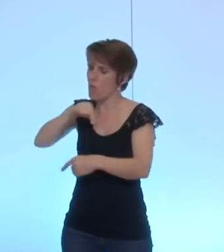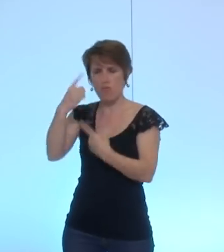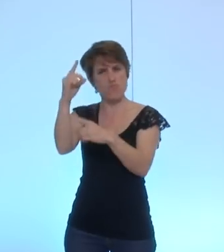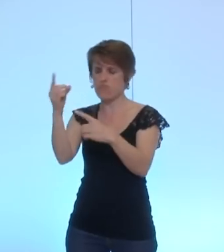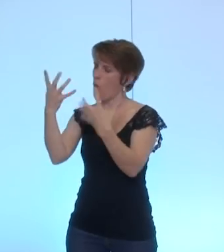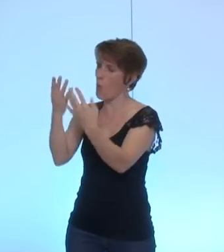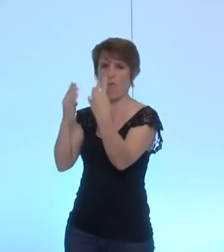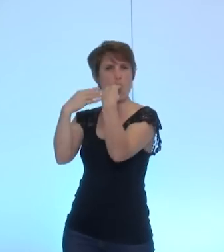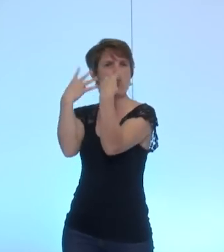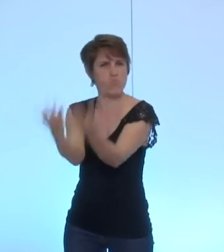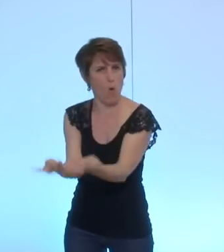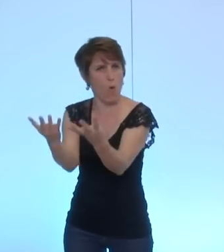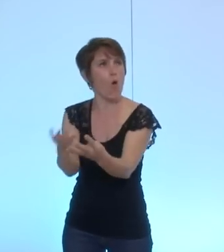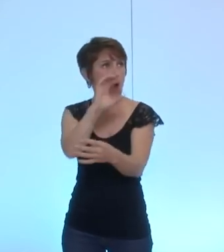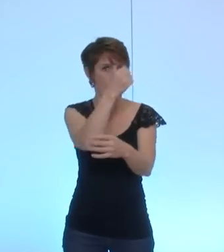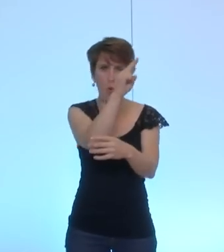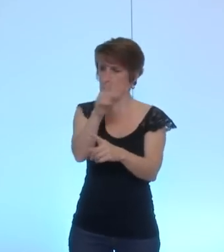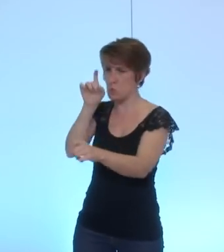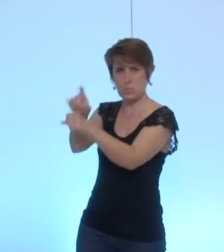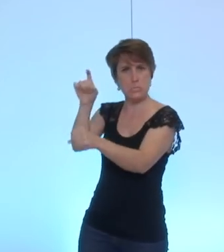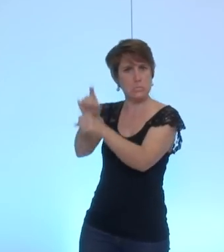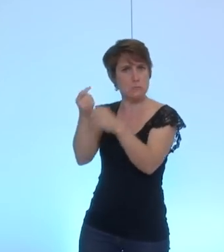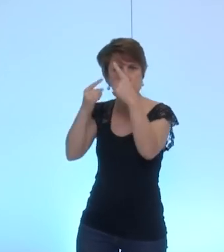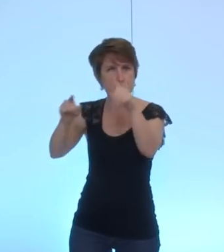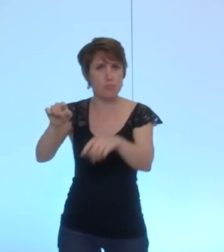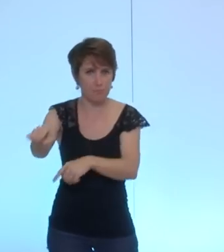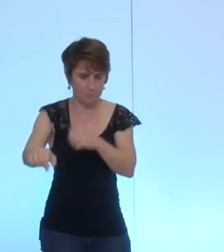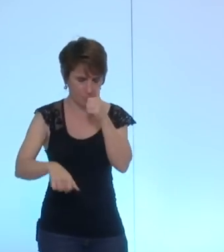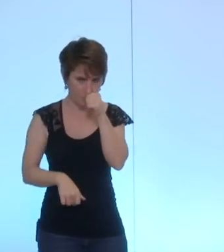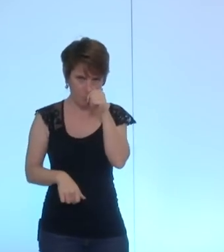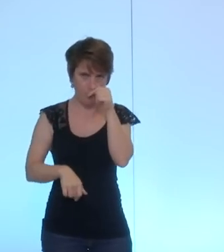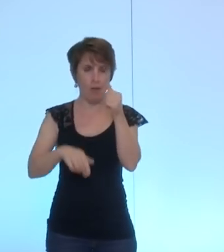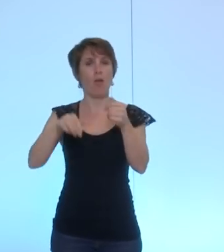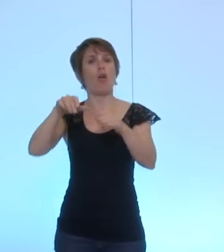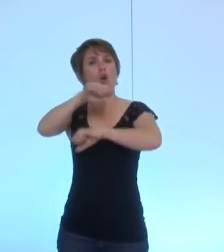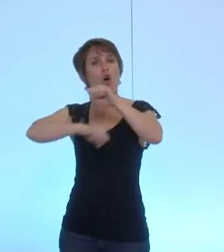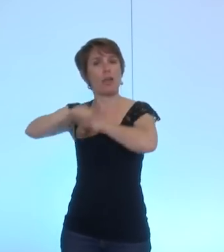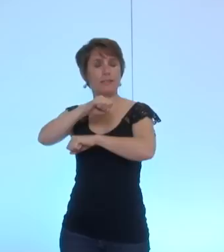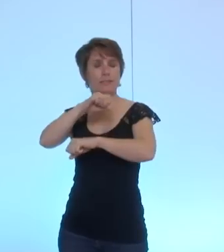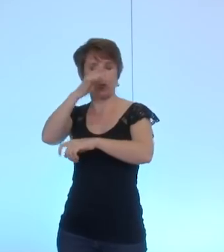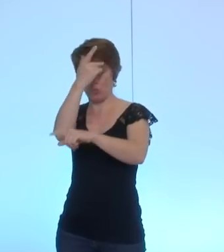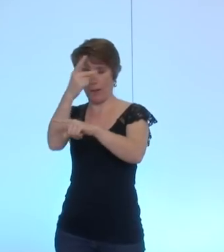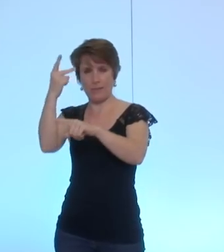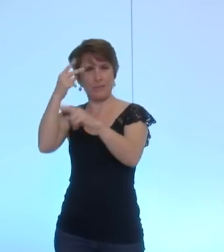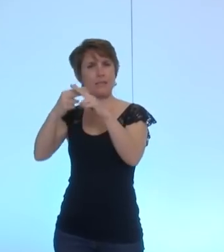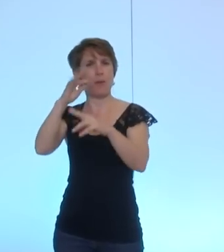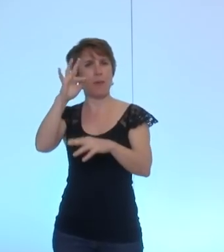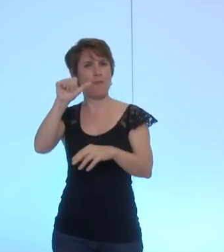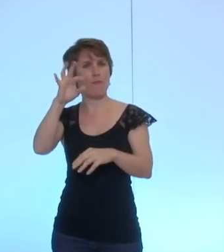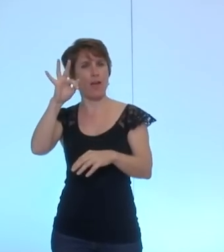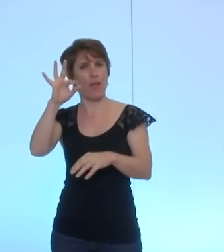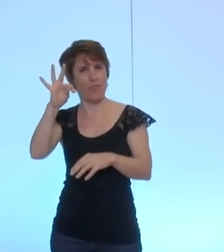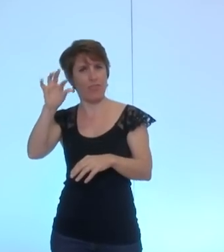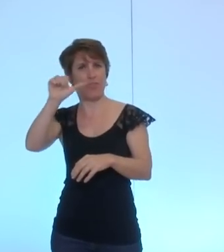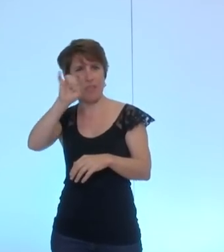condamné par l'assemblée générale de l'ONU l'autorité palestinienne qu'on appelle le FATA et les mouvements israéliens pour la paix